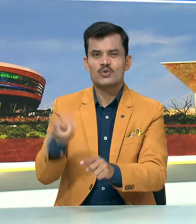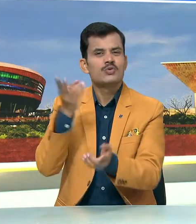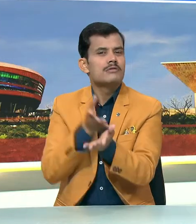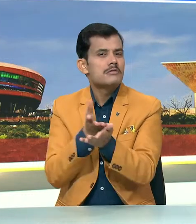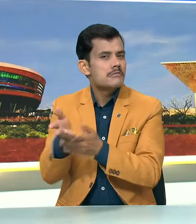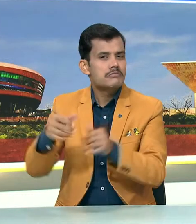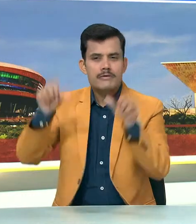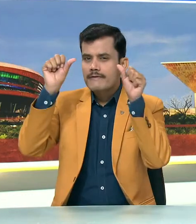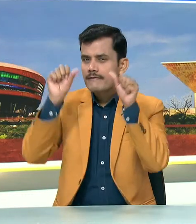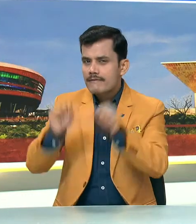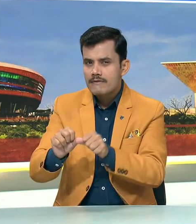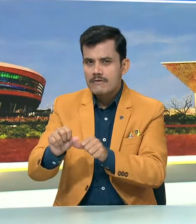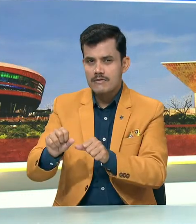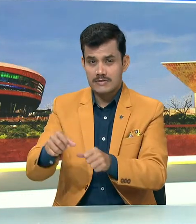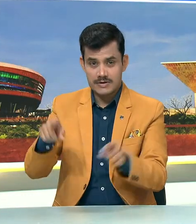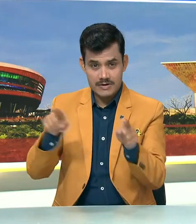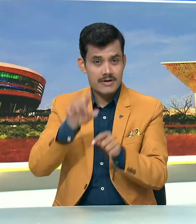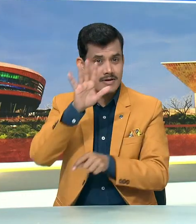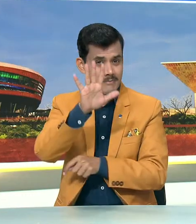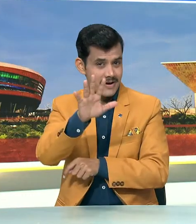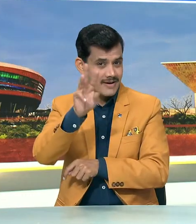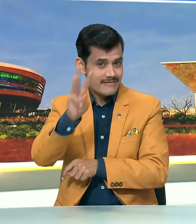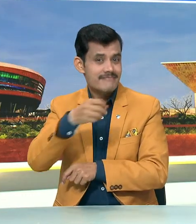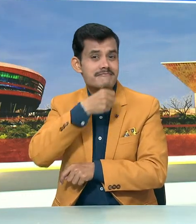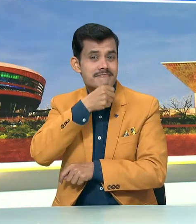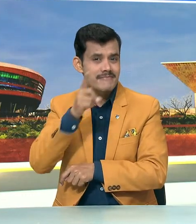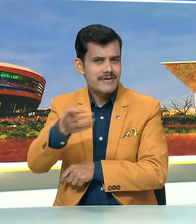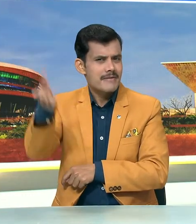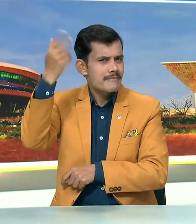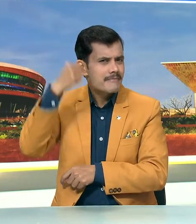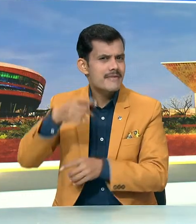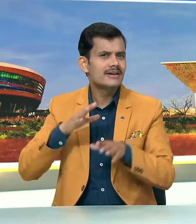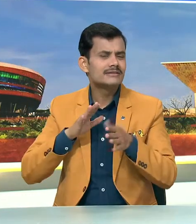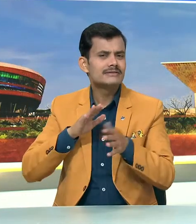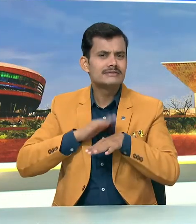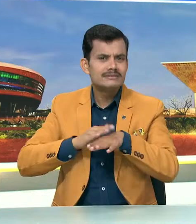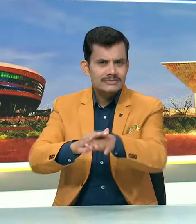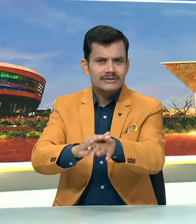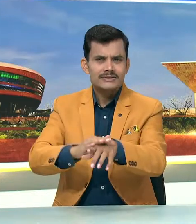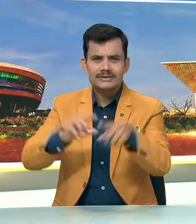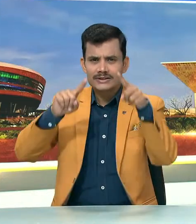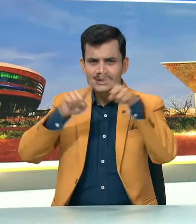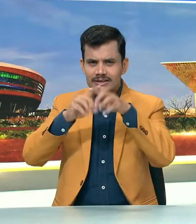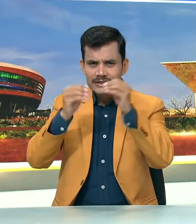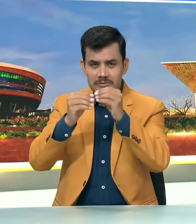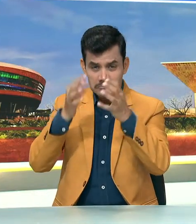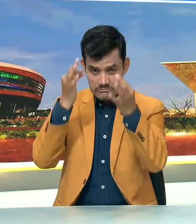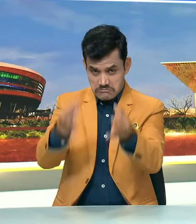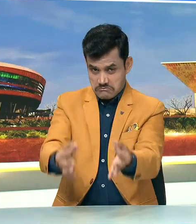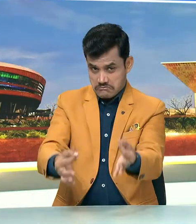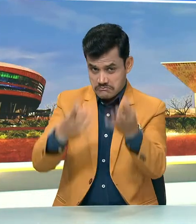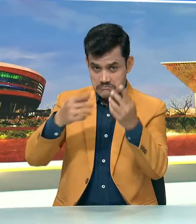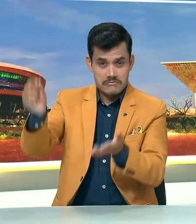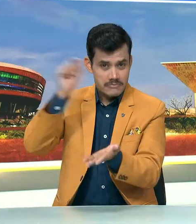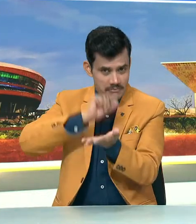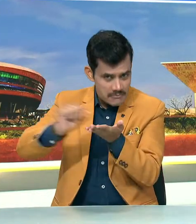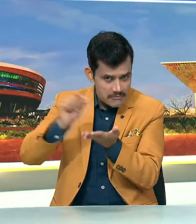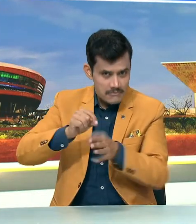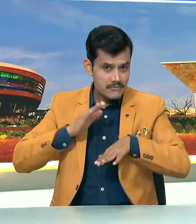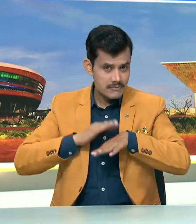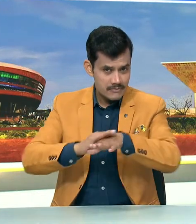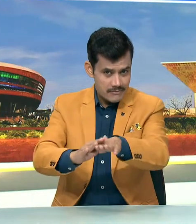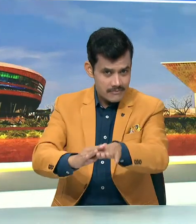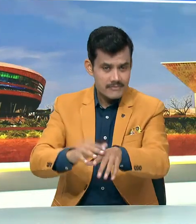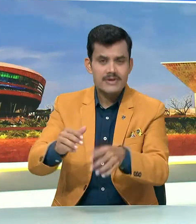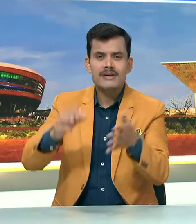त्रेपन वर्शी माईली एक पूर्व टीवी विशी शुग गये और थिशास्त्री और लेखक है माईली को 19